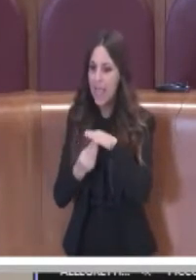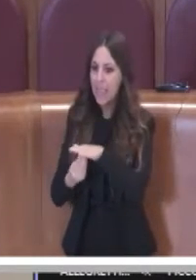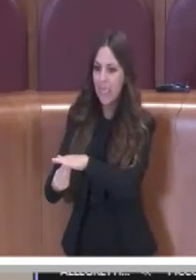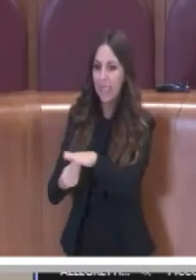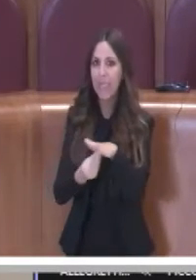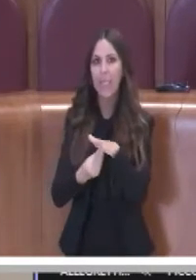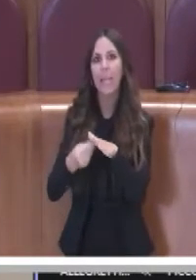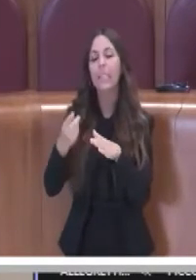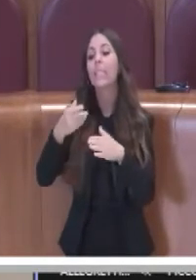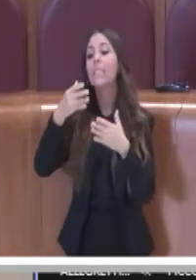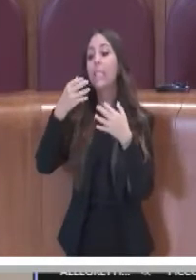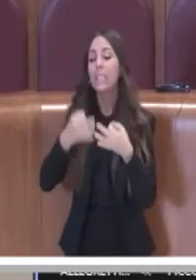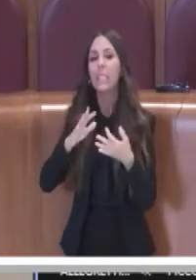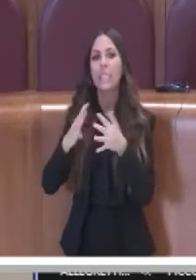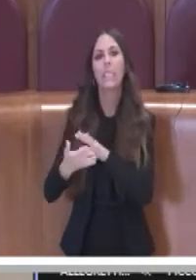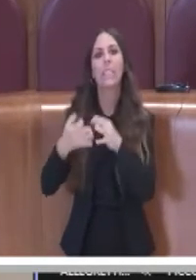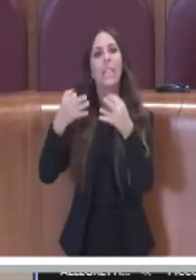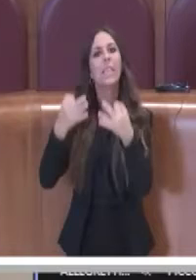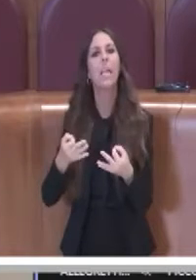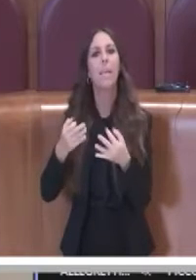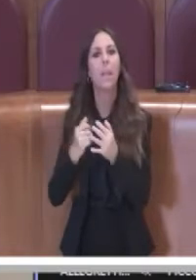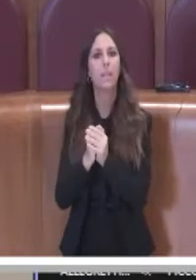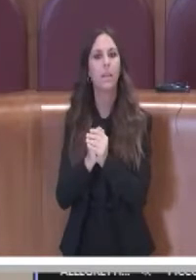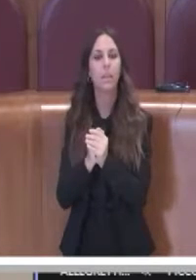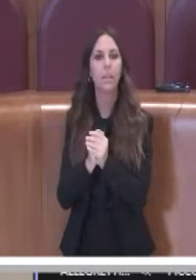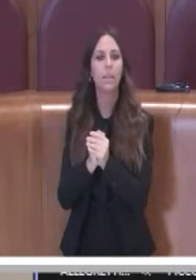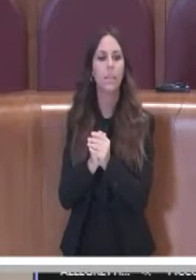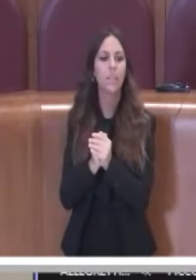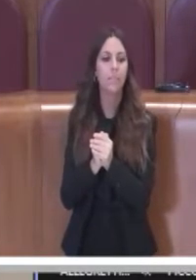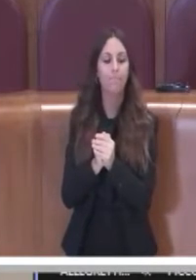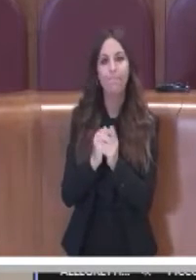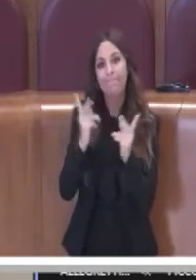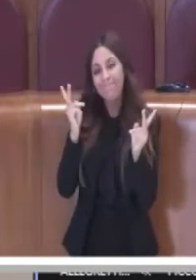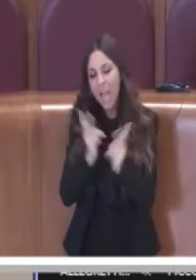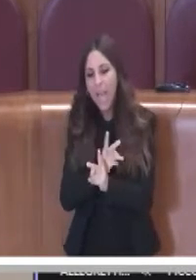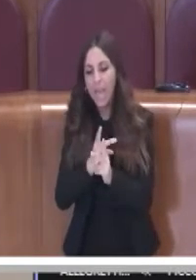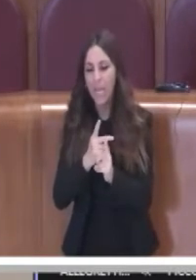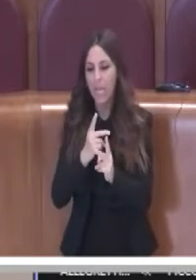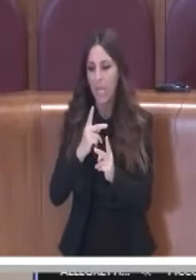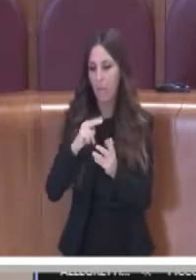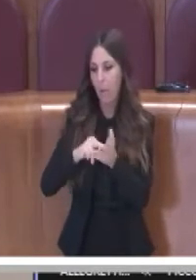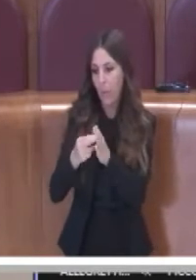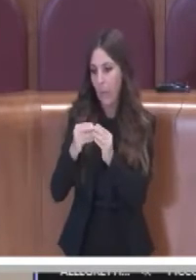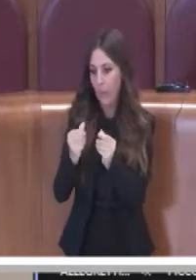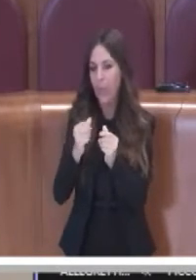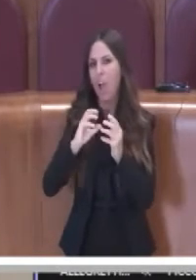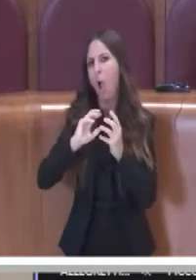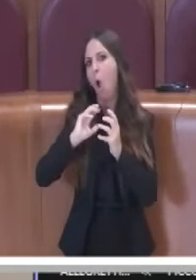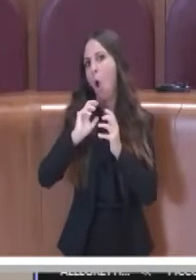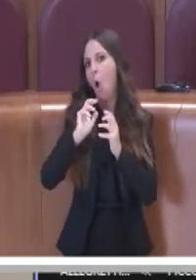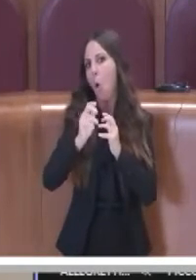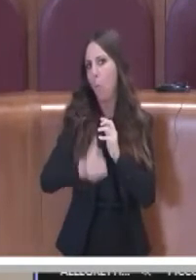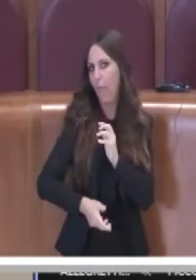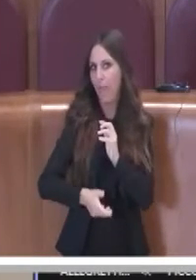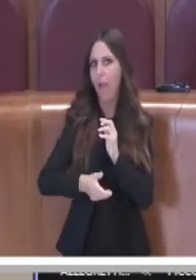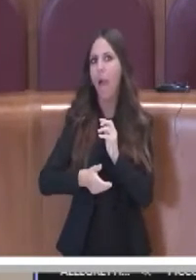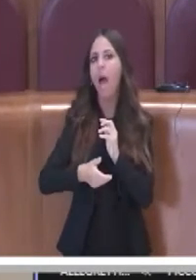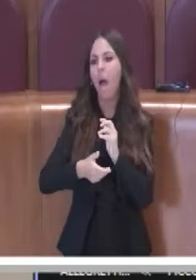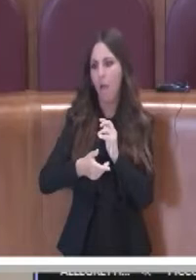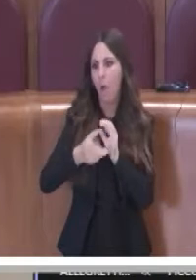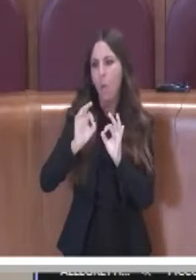fossero stabilizzati. Ora, è stata un po' articolata la soluzione relativamente alla